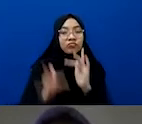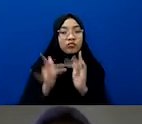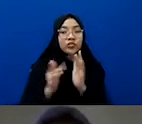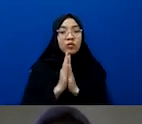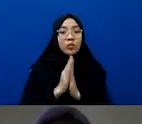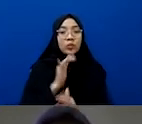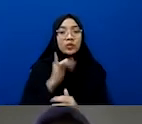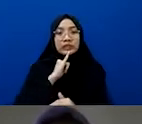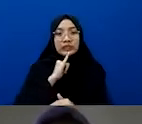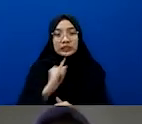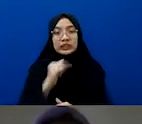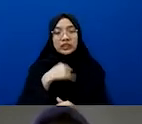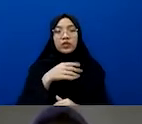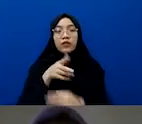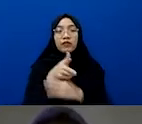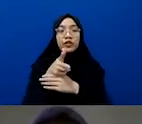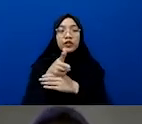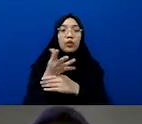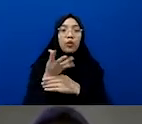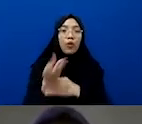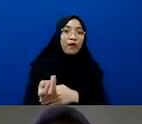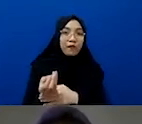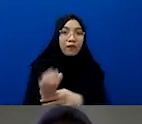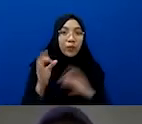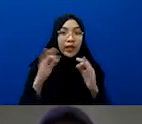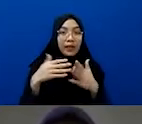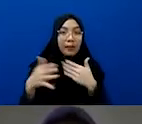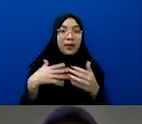izin untuk mematikan video, enggak apa-apa ya.